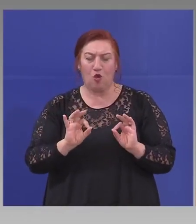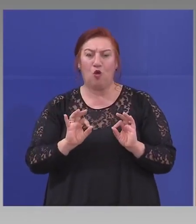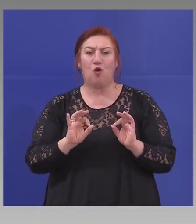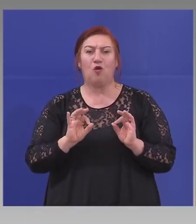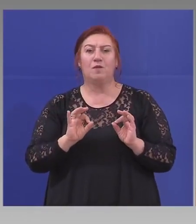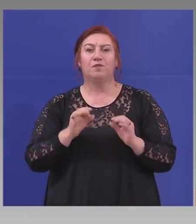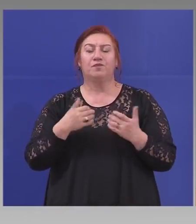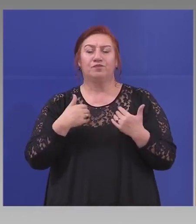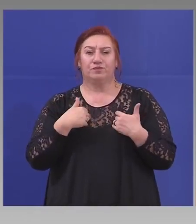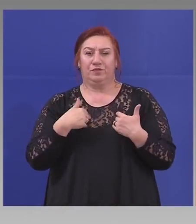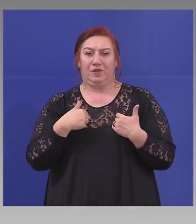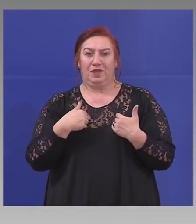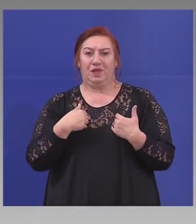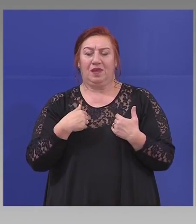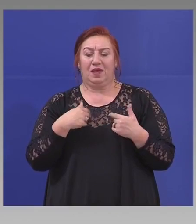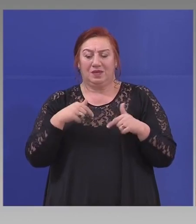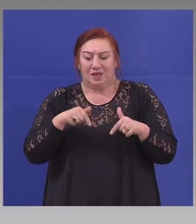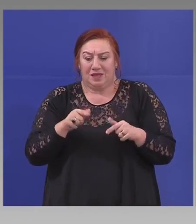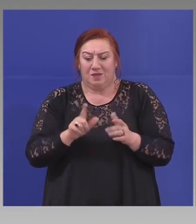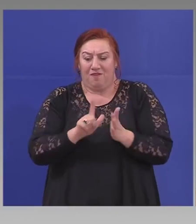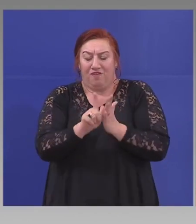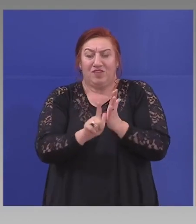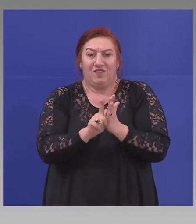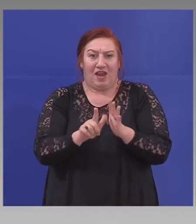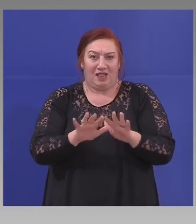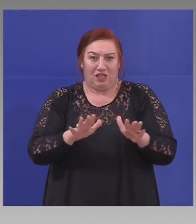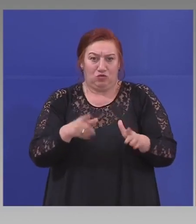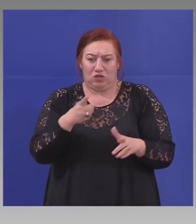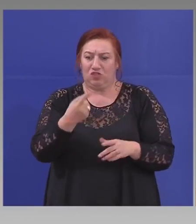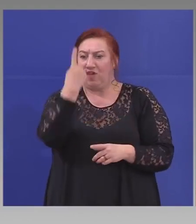веднъж ние сме в изваредна ситуация. Второ,